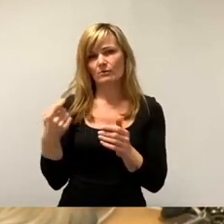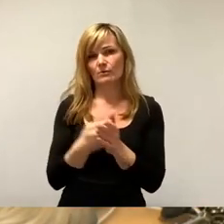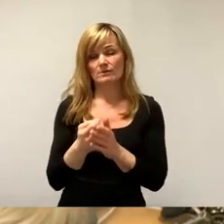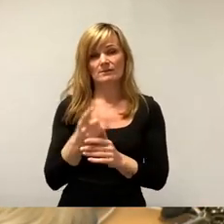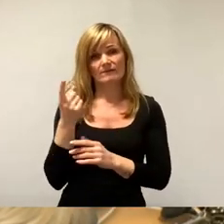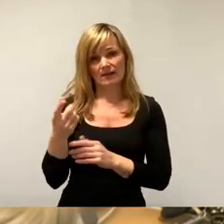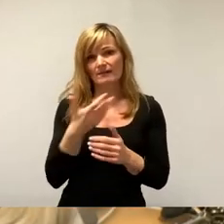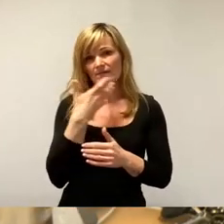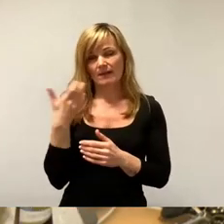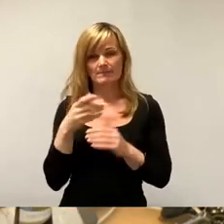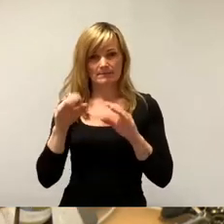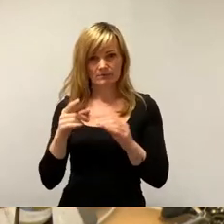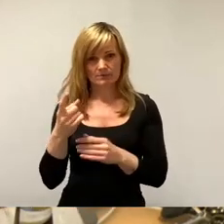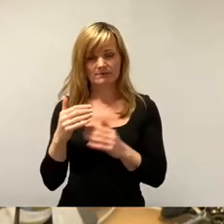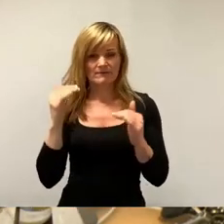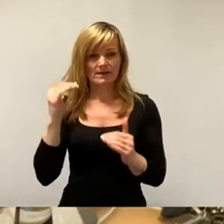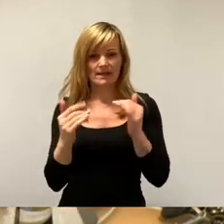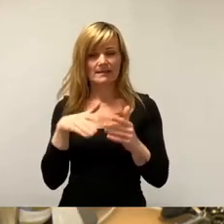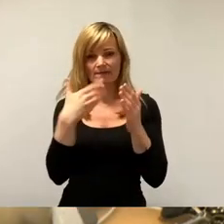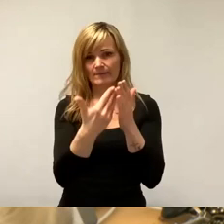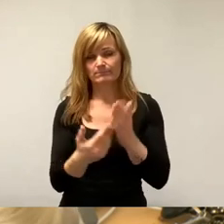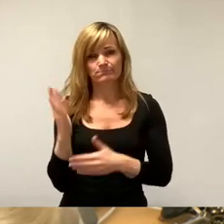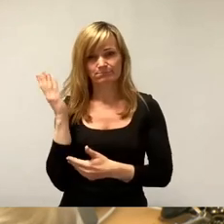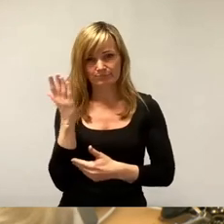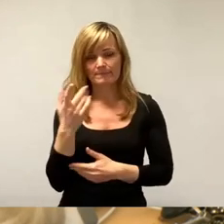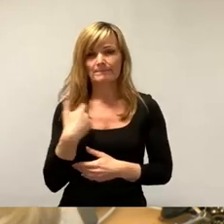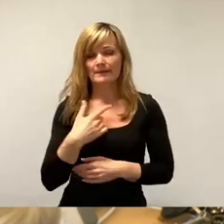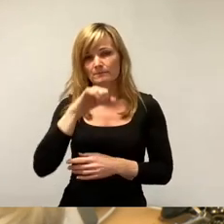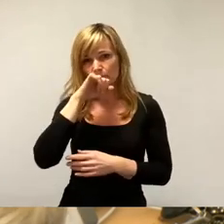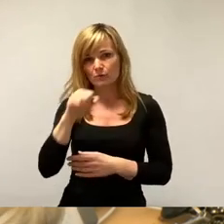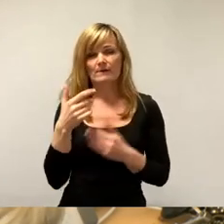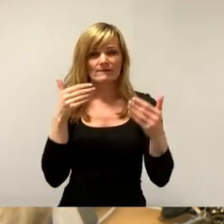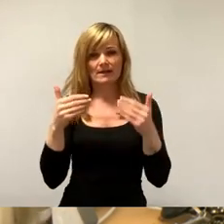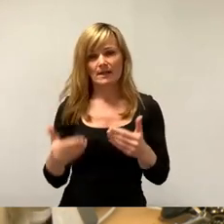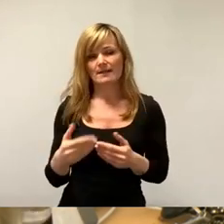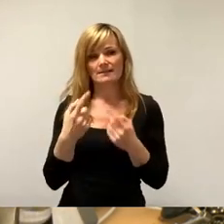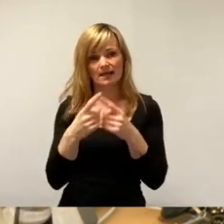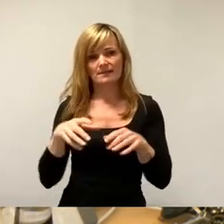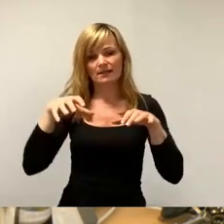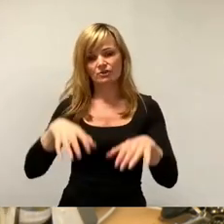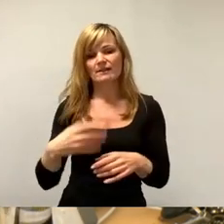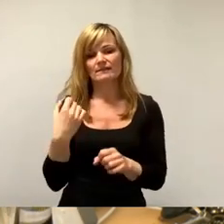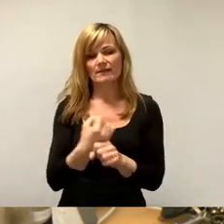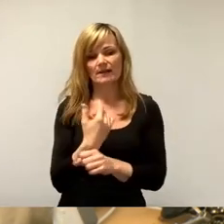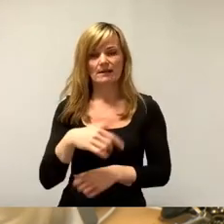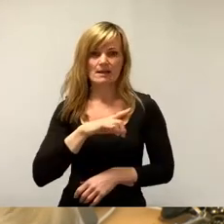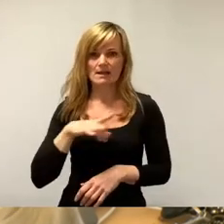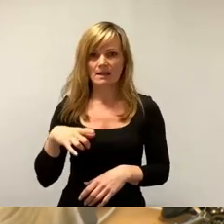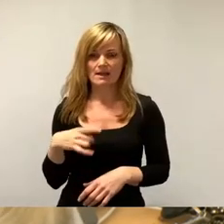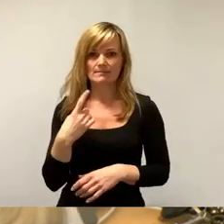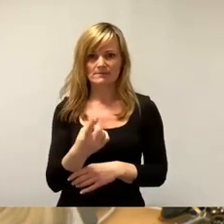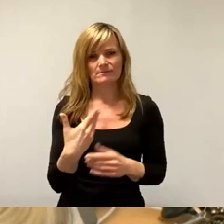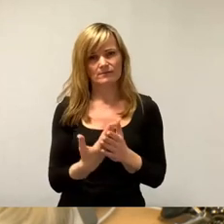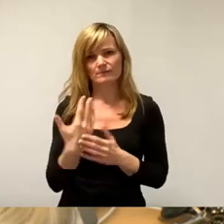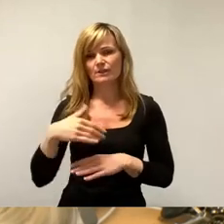genutzt werden. Dann hat er Vergleiche vorgetragen. Mein Lieblingsvergleich war der, dass andere Stadtwerke, Leipzig zum Beispiel oder Schwerin,